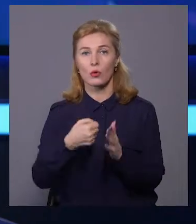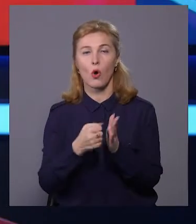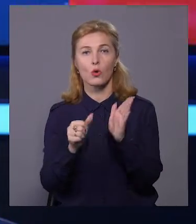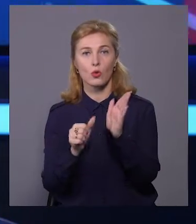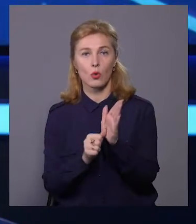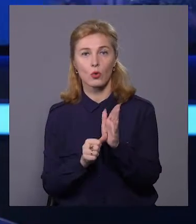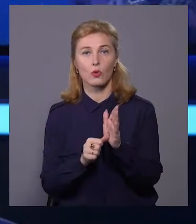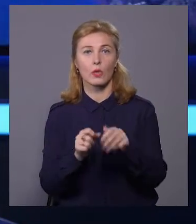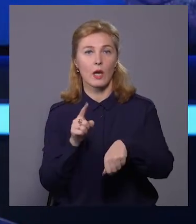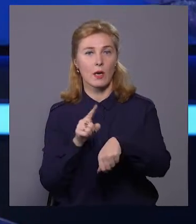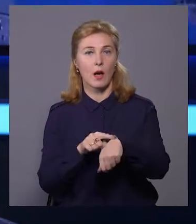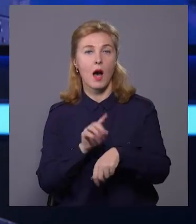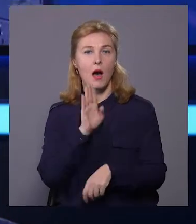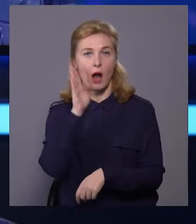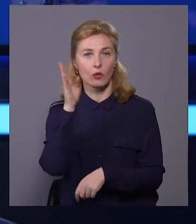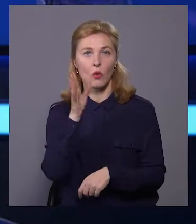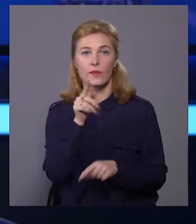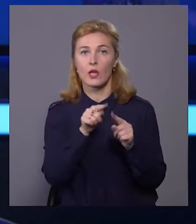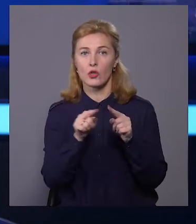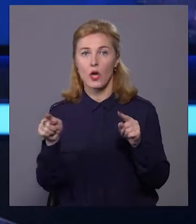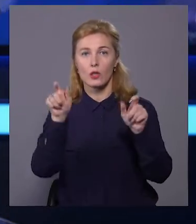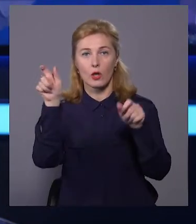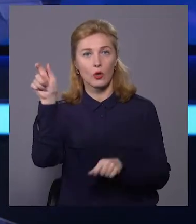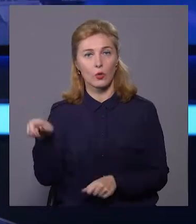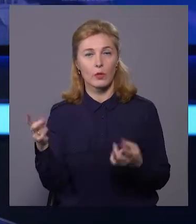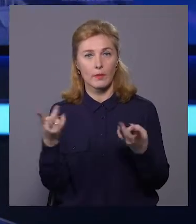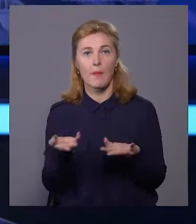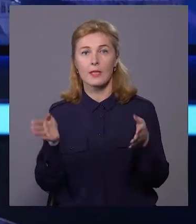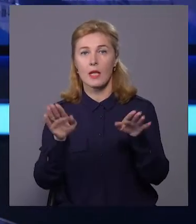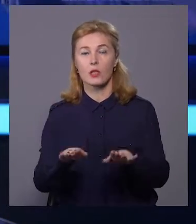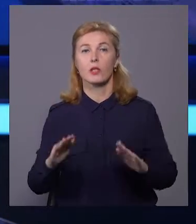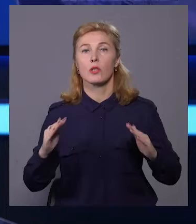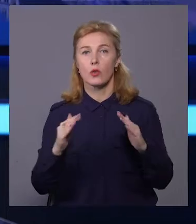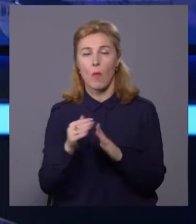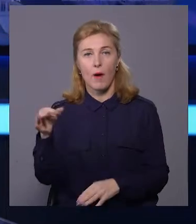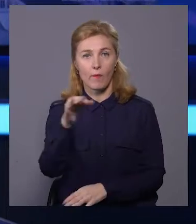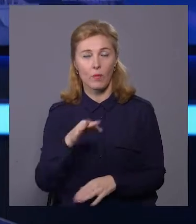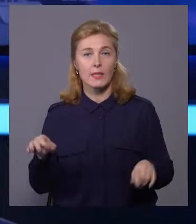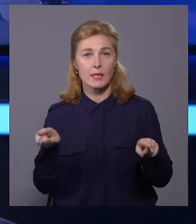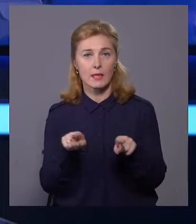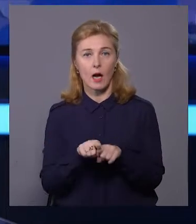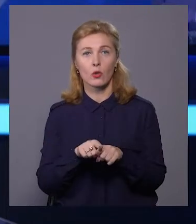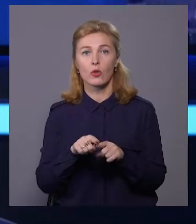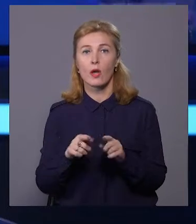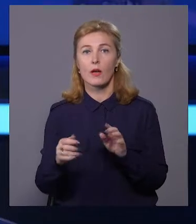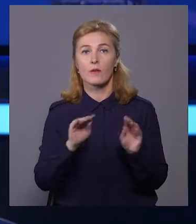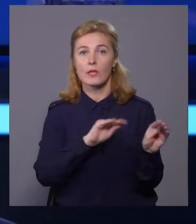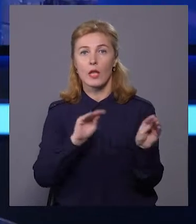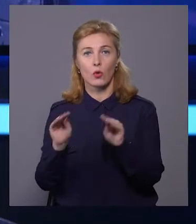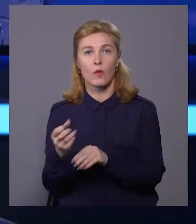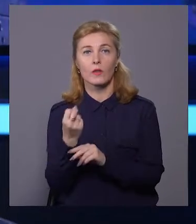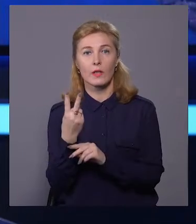6 години ранку. В цей час людям необхідно залишатися вдома. В області також встановлено 12